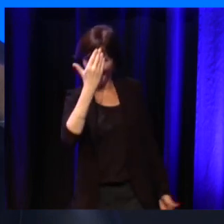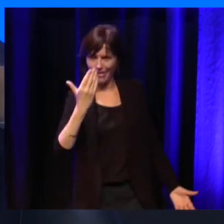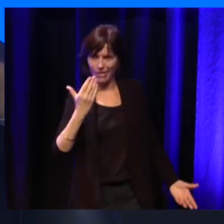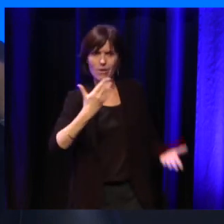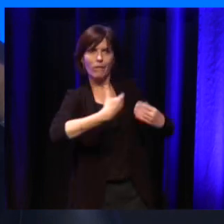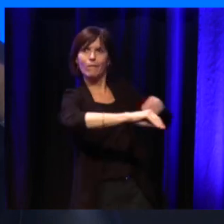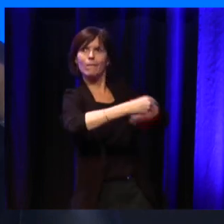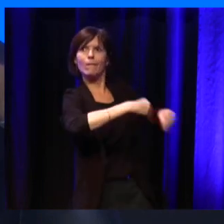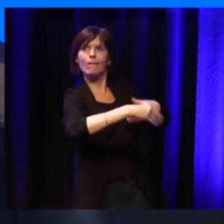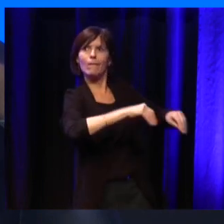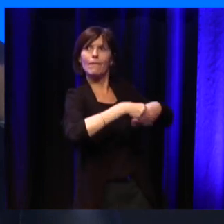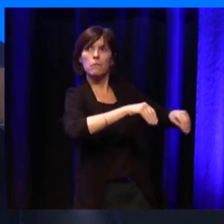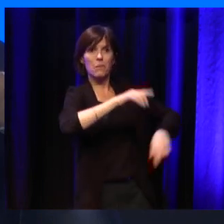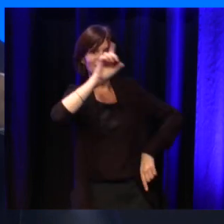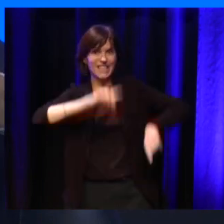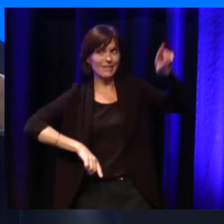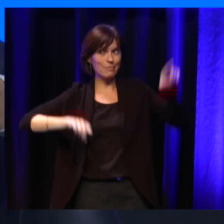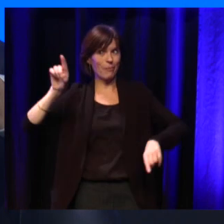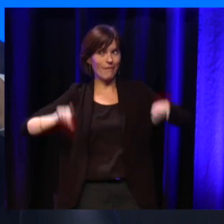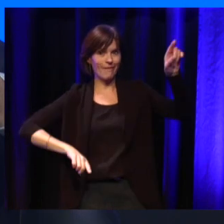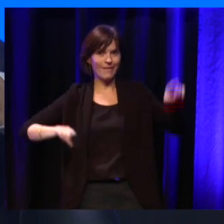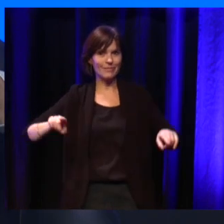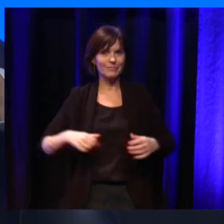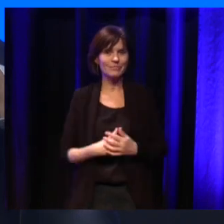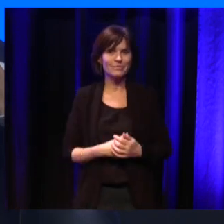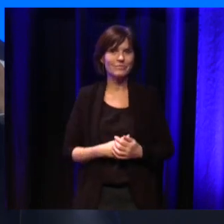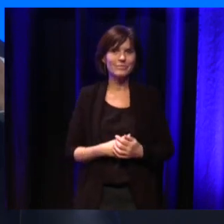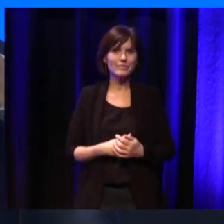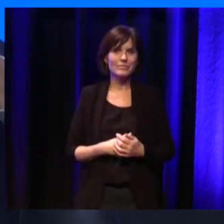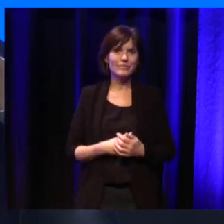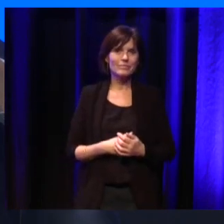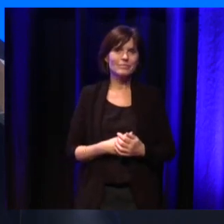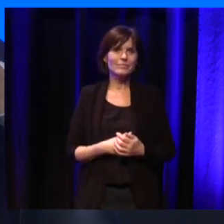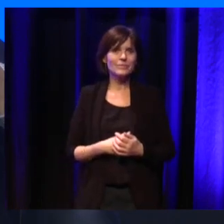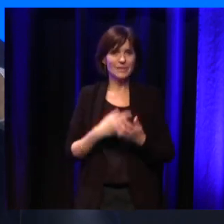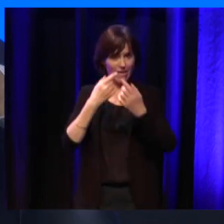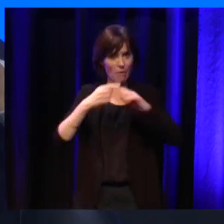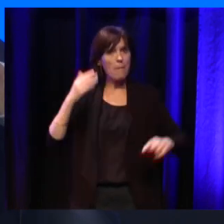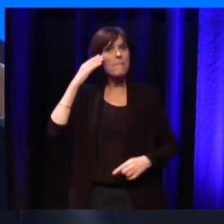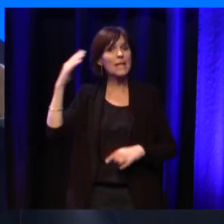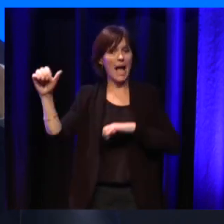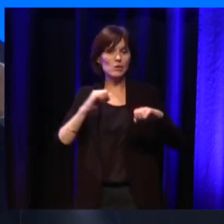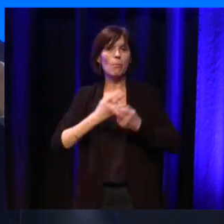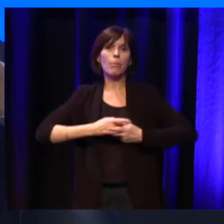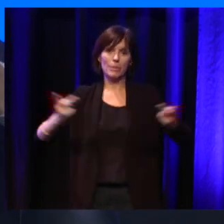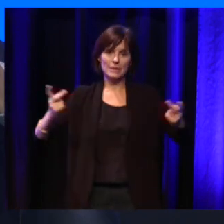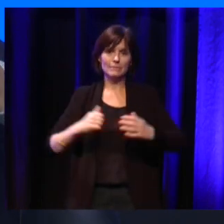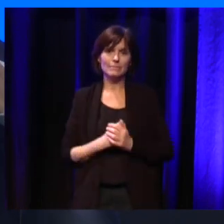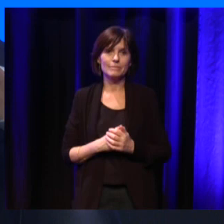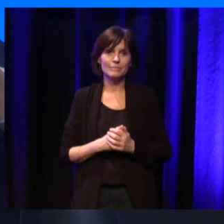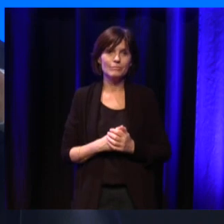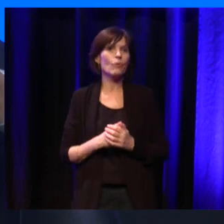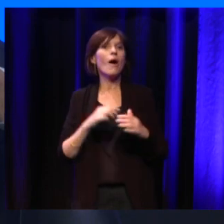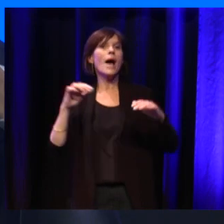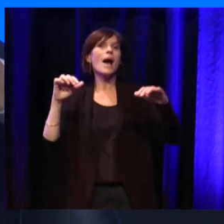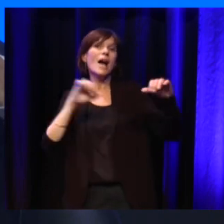ce qu'on aurait si on était dans le domaine de l'action publique. donc, la différence pour moi entre l'action philanthropique et l